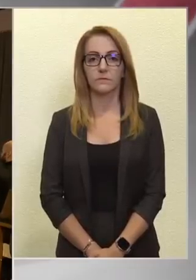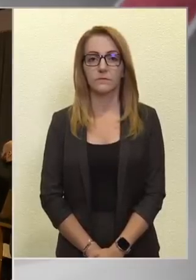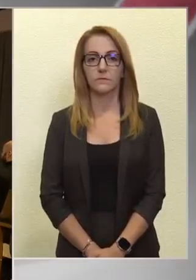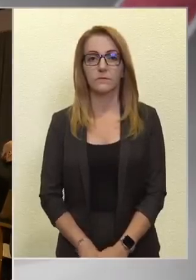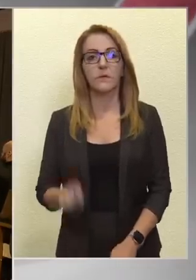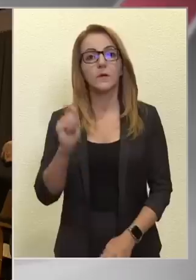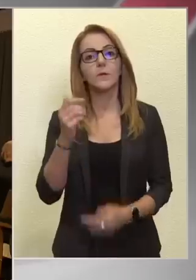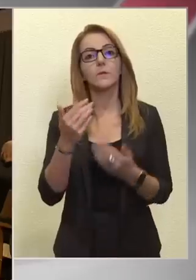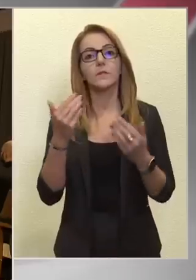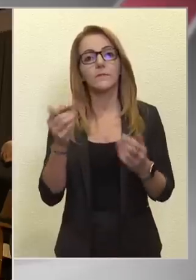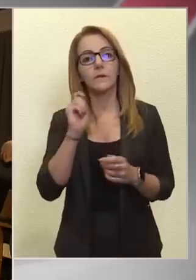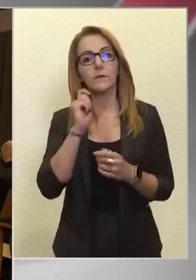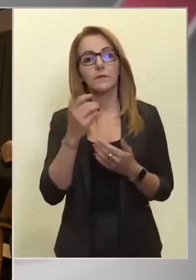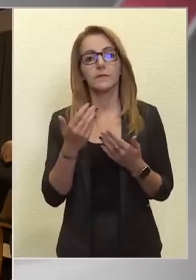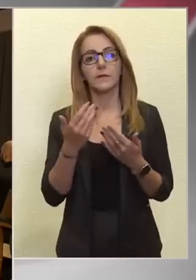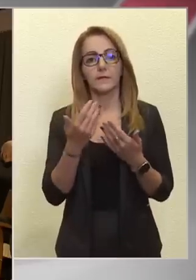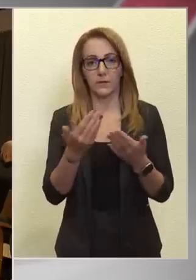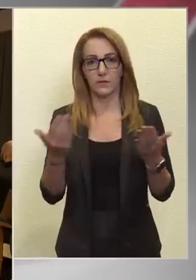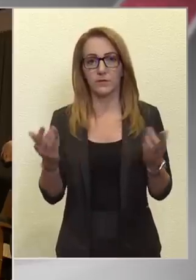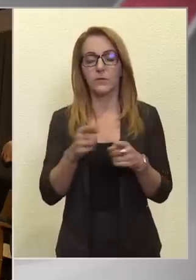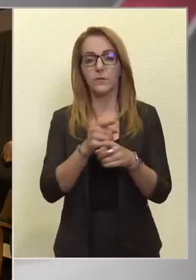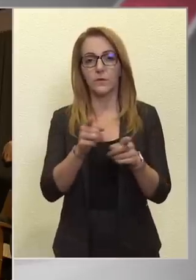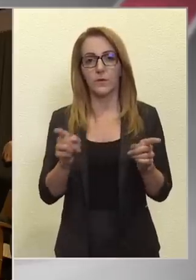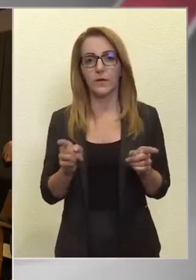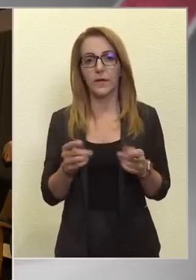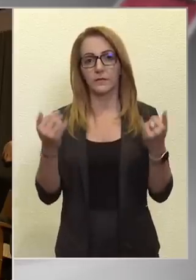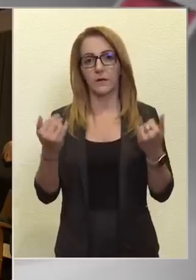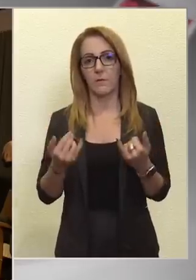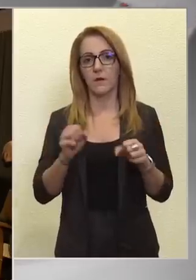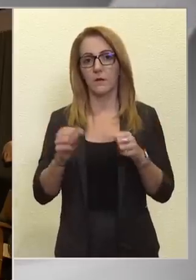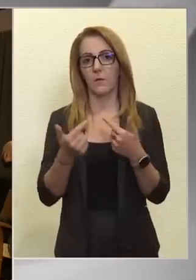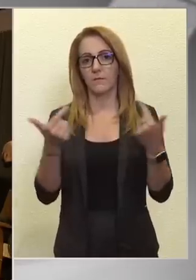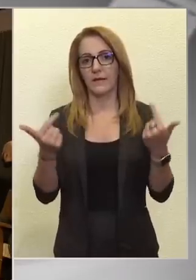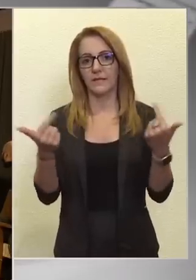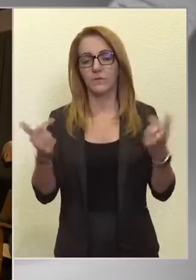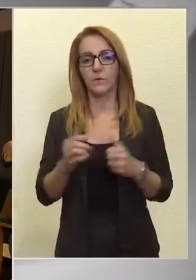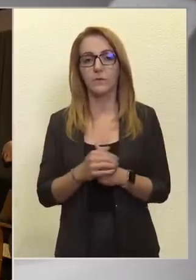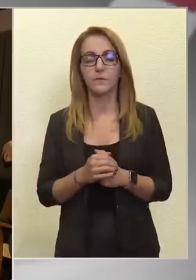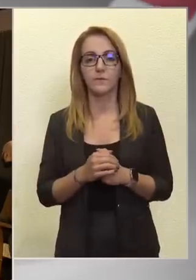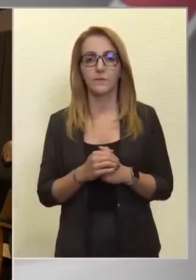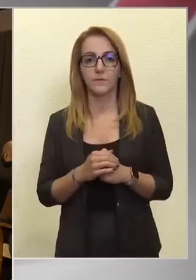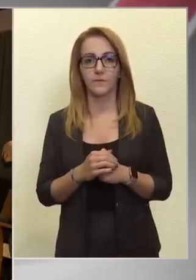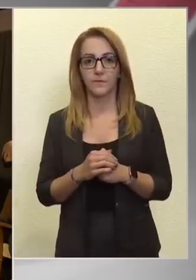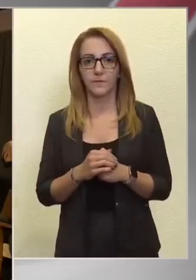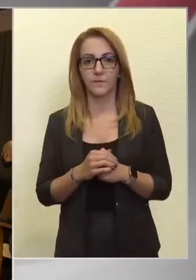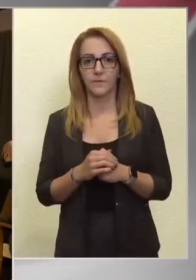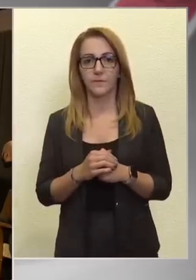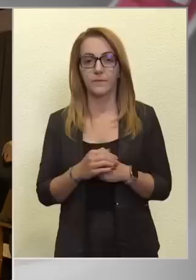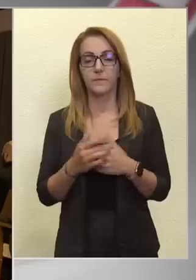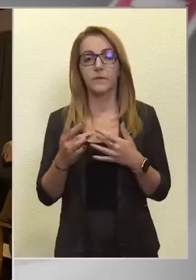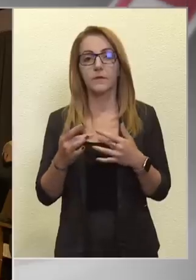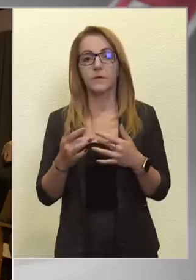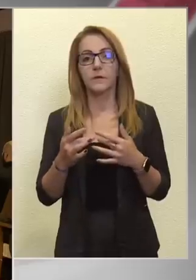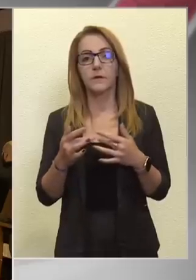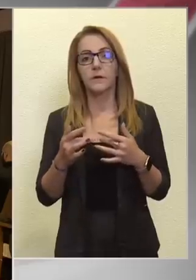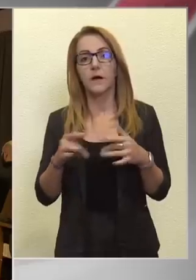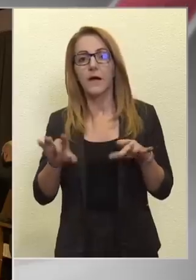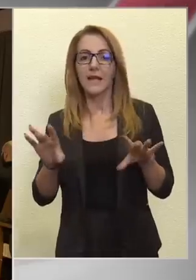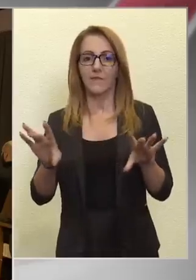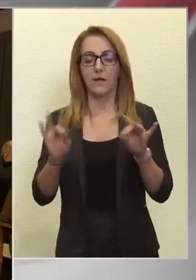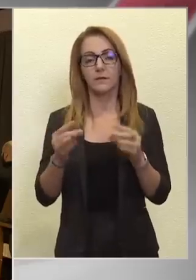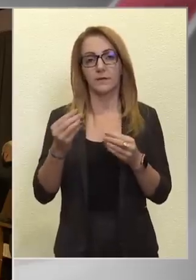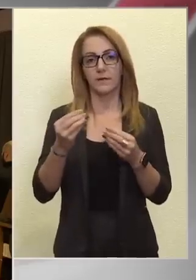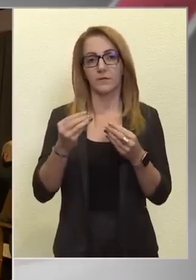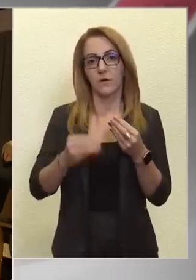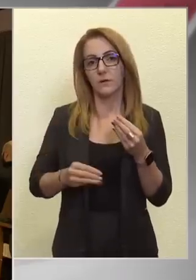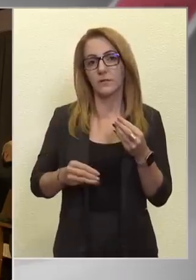Jó napot kívánok, szeretete, köszöntjük Önöket a mai kormányinfón. A helyválasztás azért tőle esett most